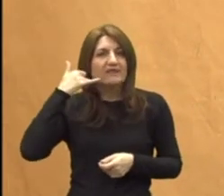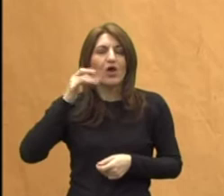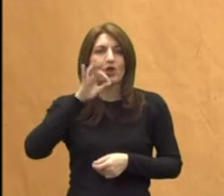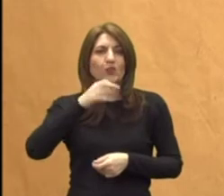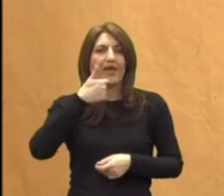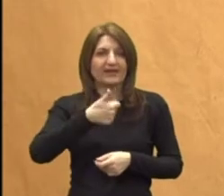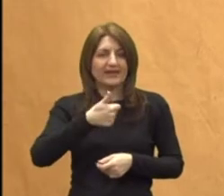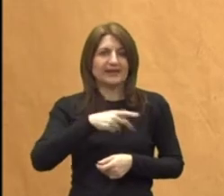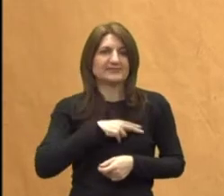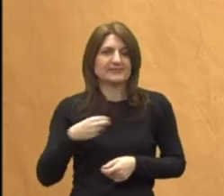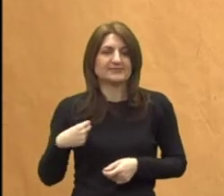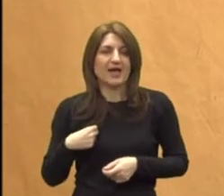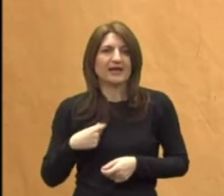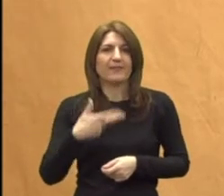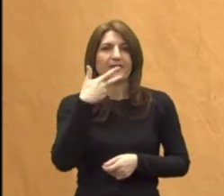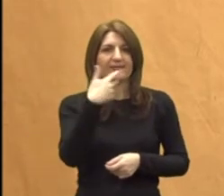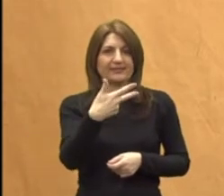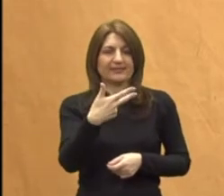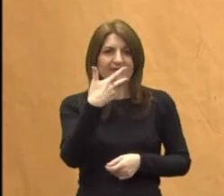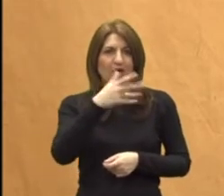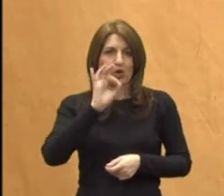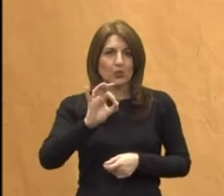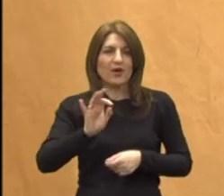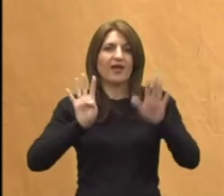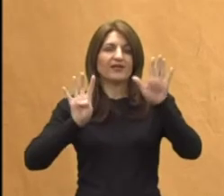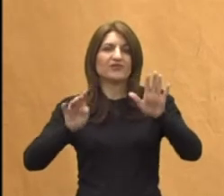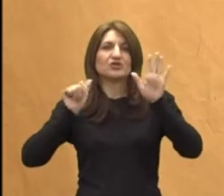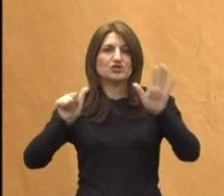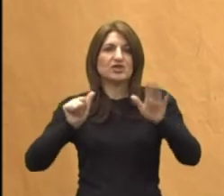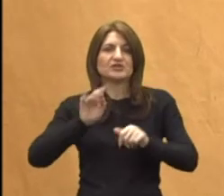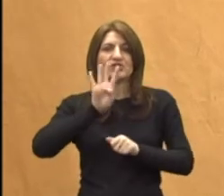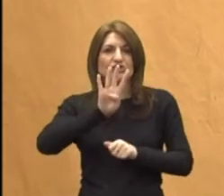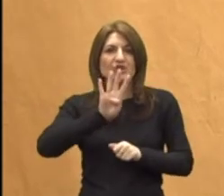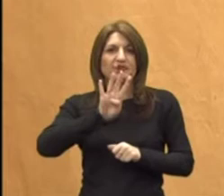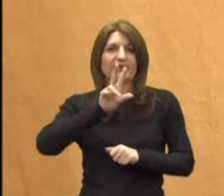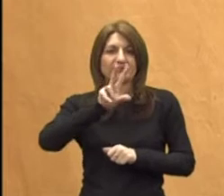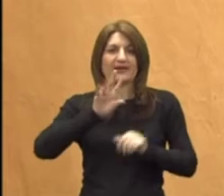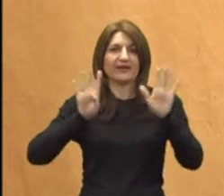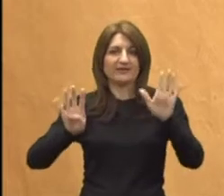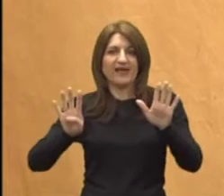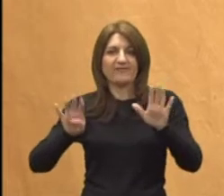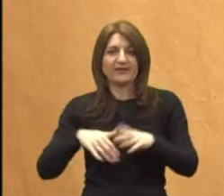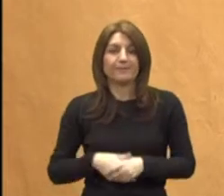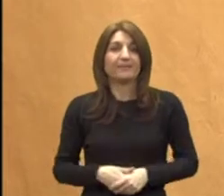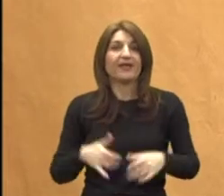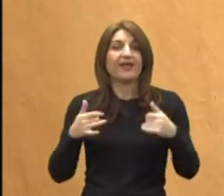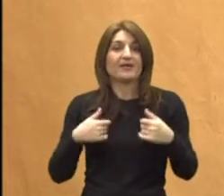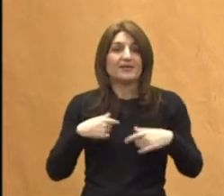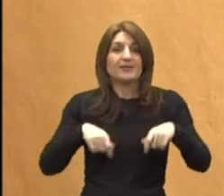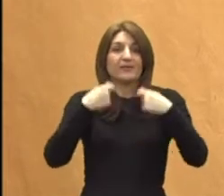01 Zagreb 30 96 439. Dala sam telefon